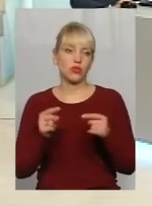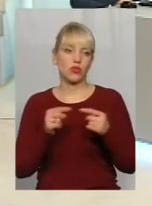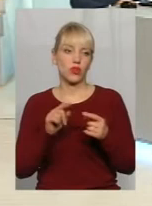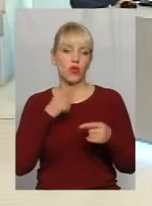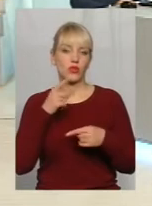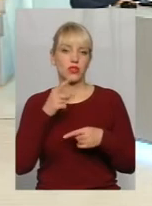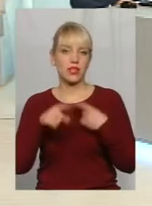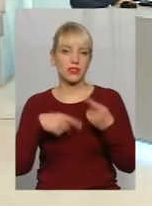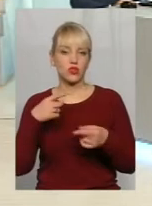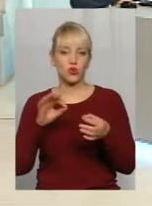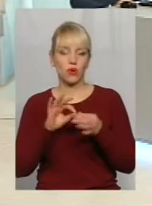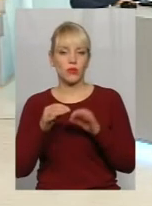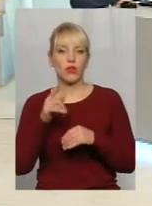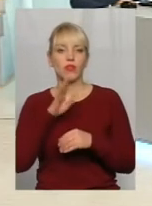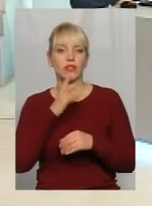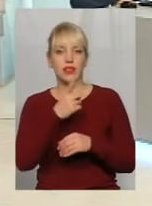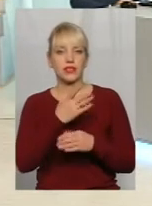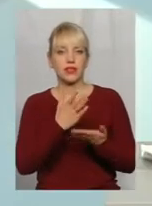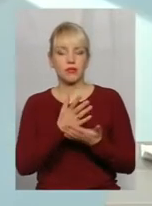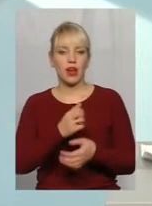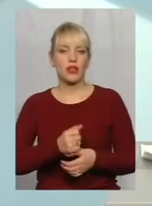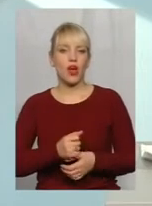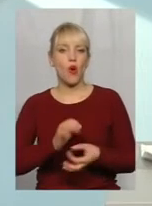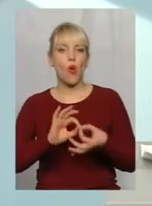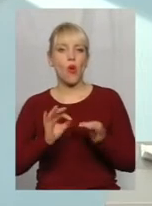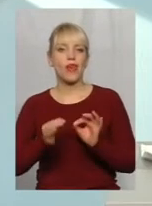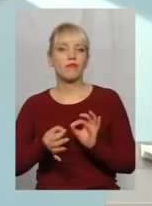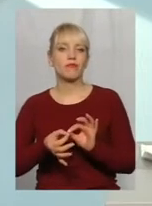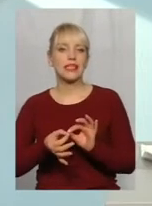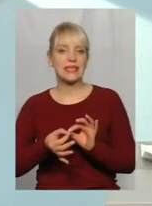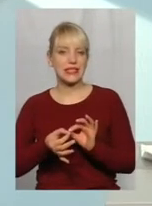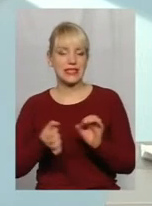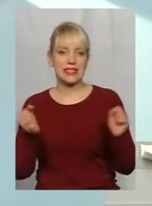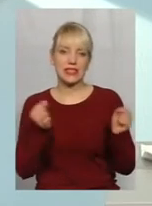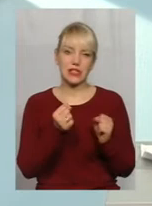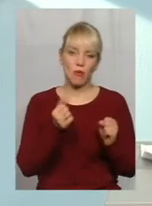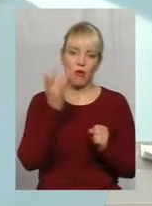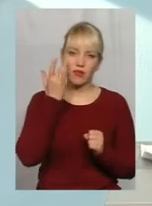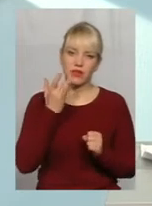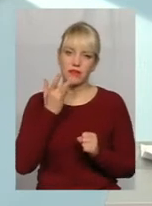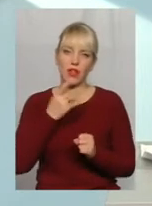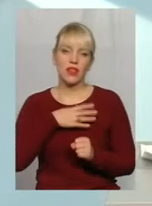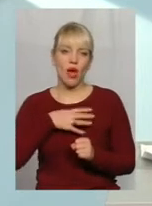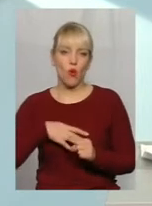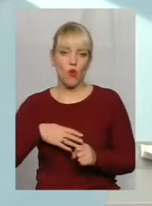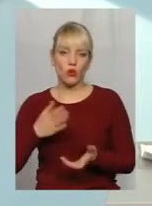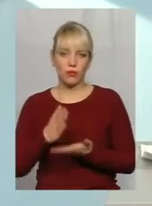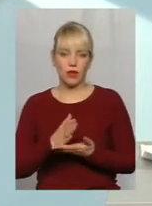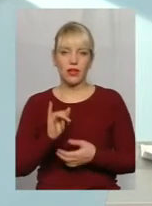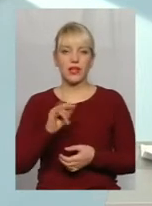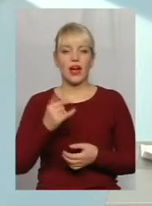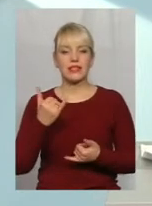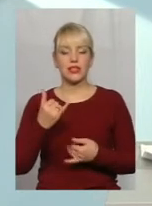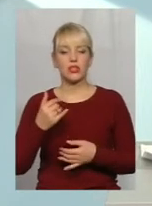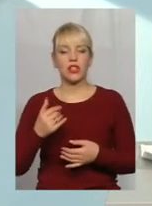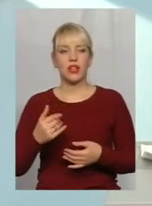Олімпіаді. Одна із них вже має нагороди олімпійські, причем і літній, зимові. А друга спортсменка, от зараз на останньому етапі Кубку